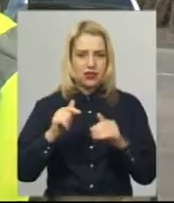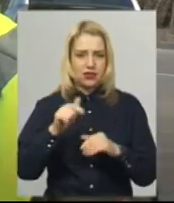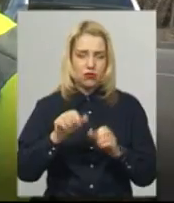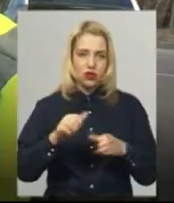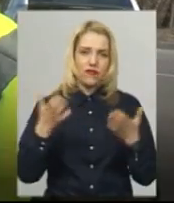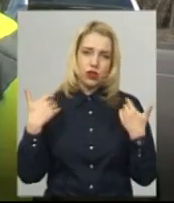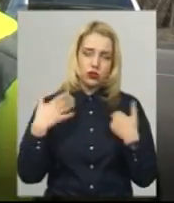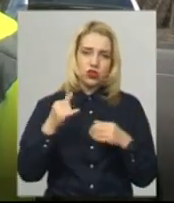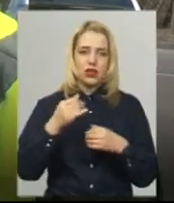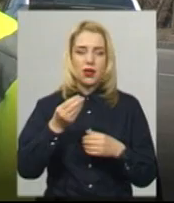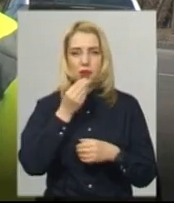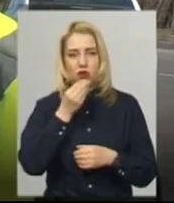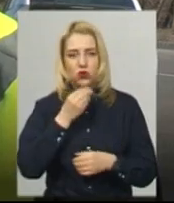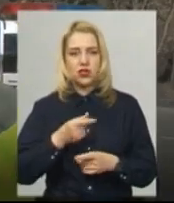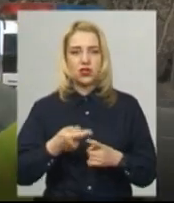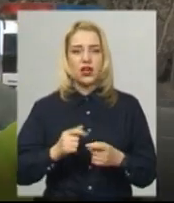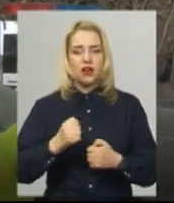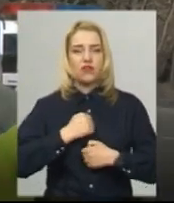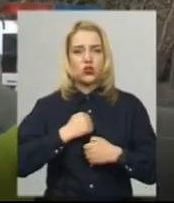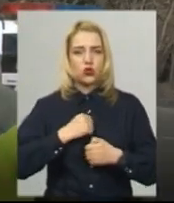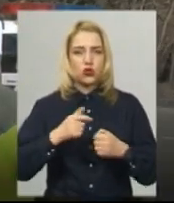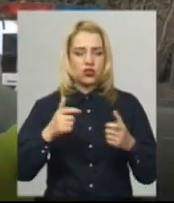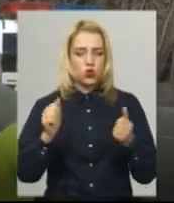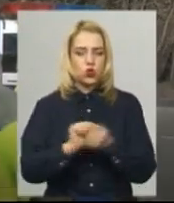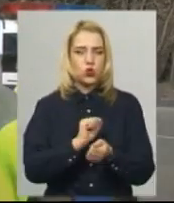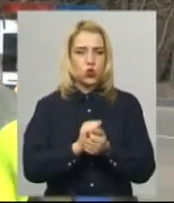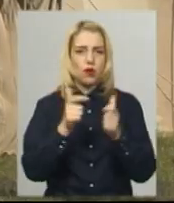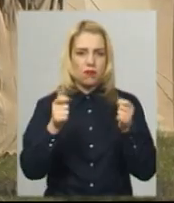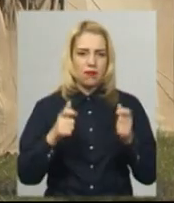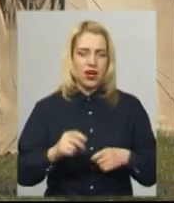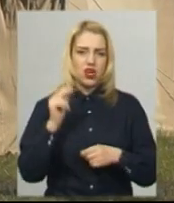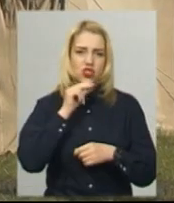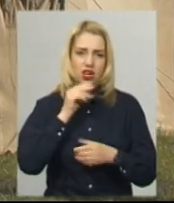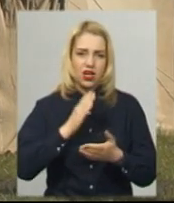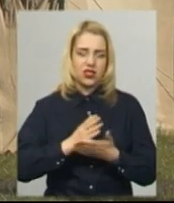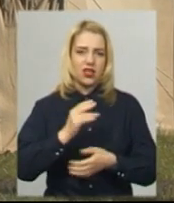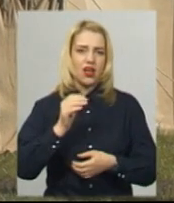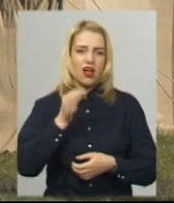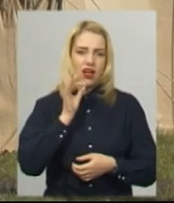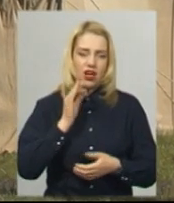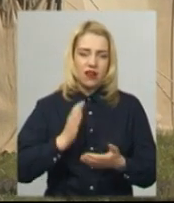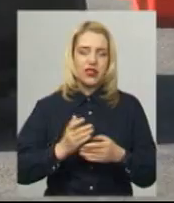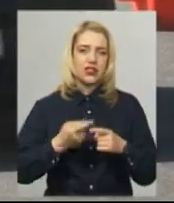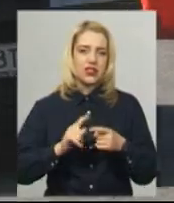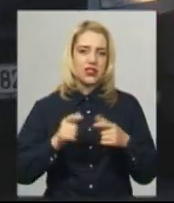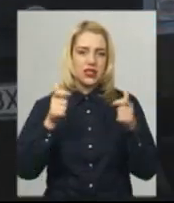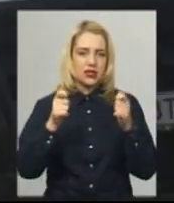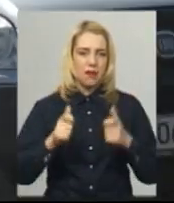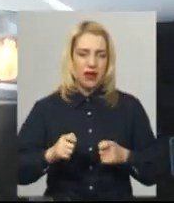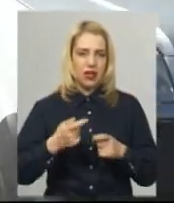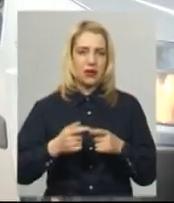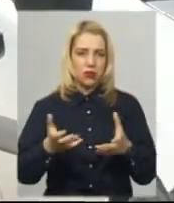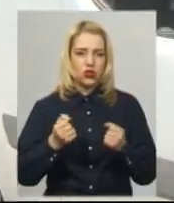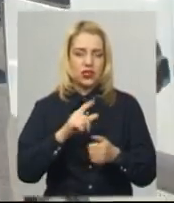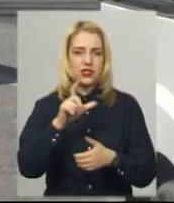перекусити. Військові отримаємо сухпої, там є чай і кава. Сухпайки за кошт міського бюджету отримують і медики на